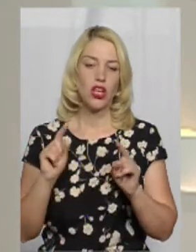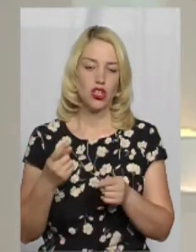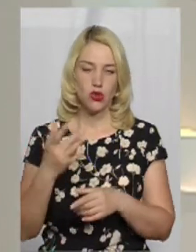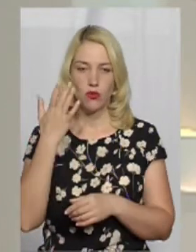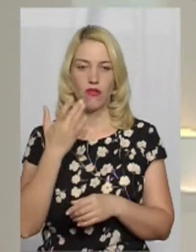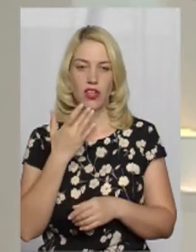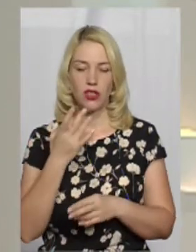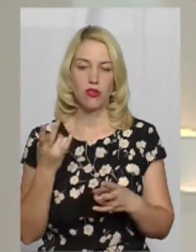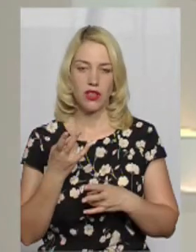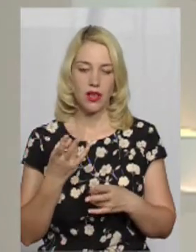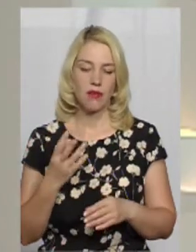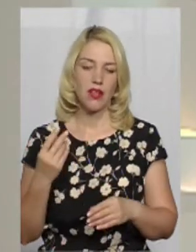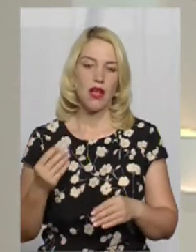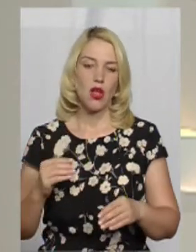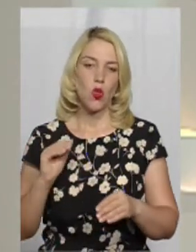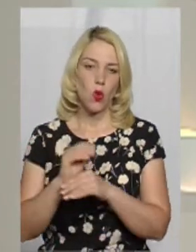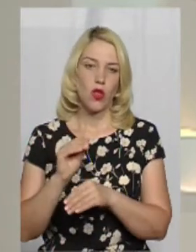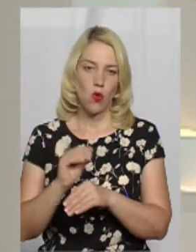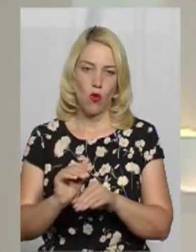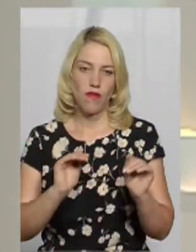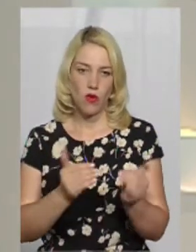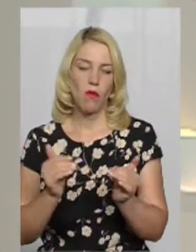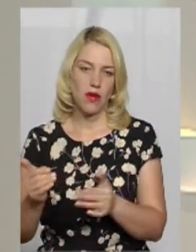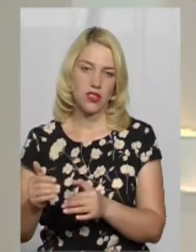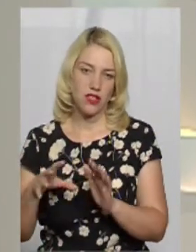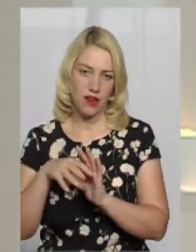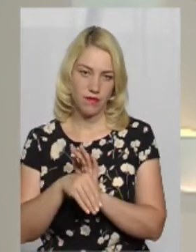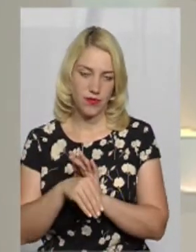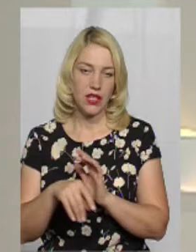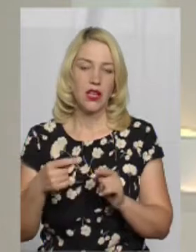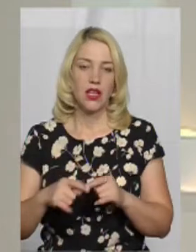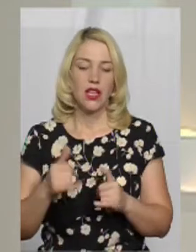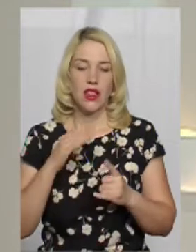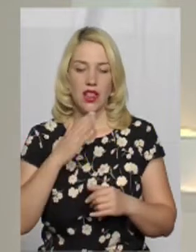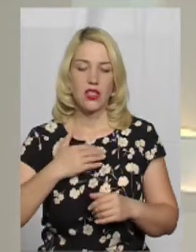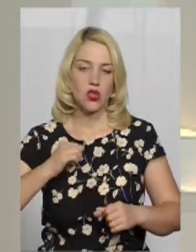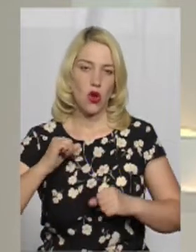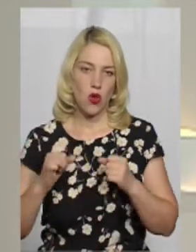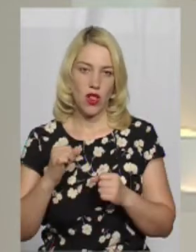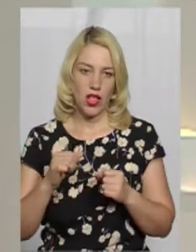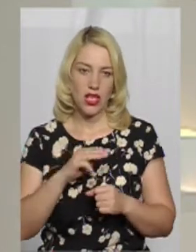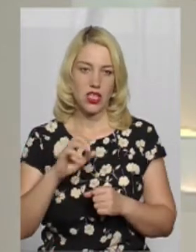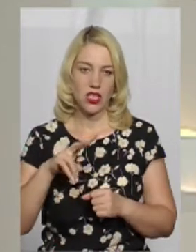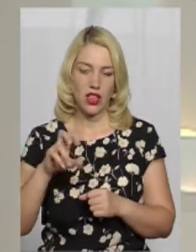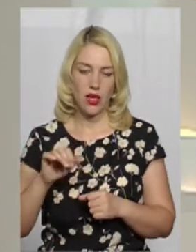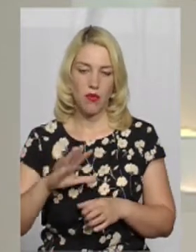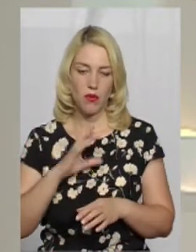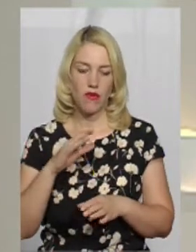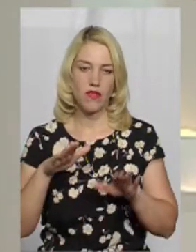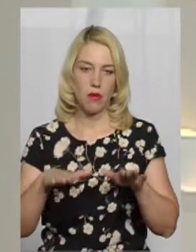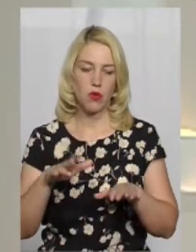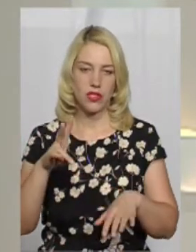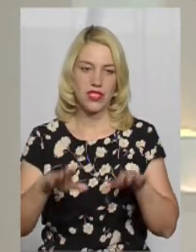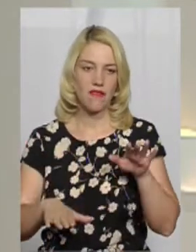доводиться вдаватися до додаткових обмежень. Наш колега Михайло Жуа побував на пункті